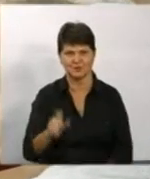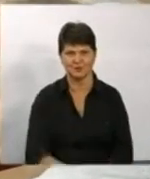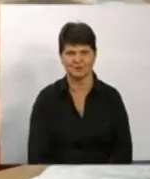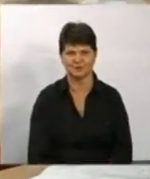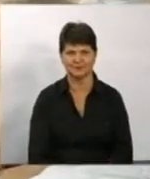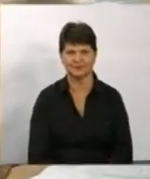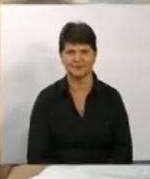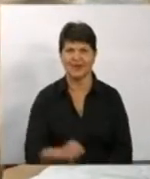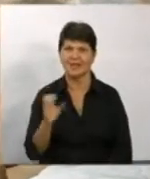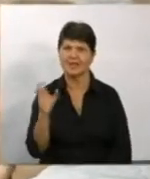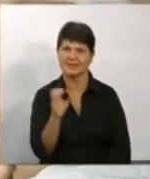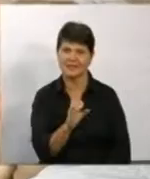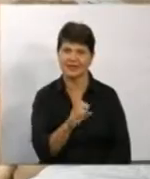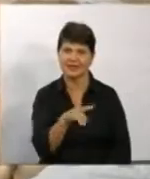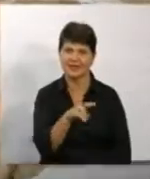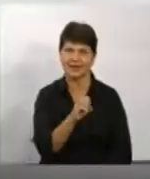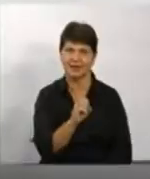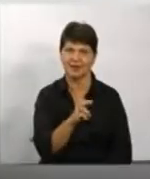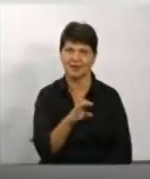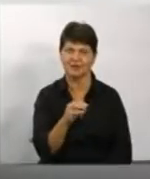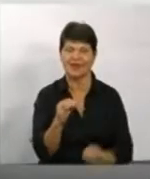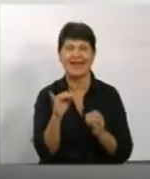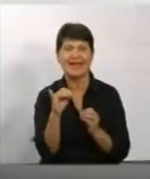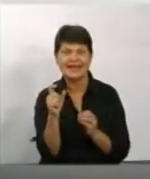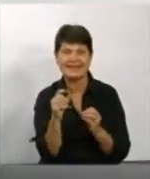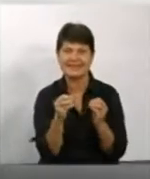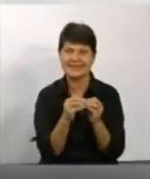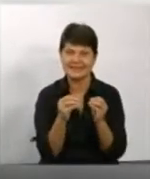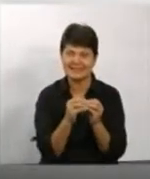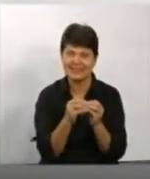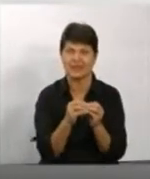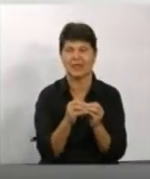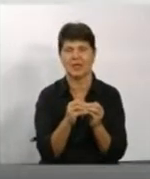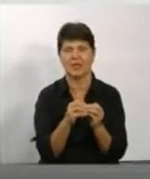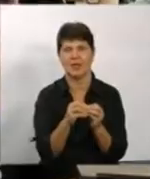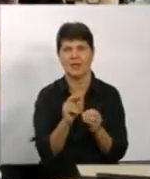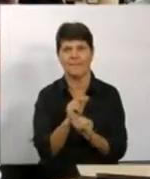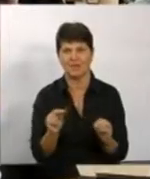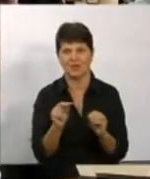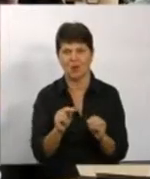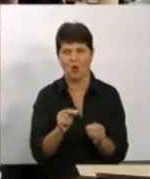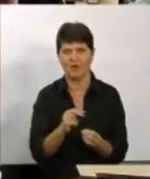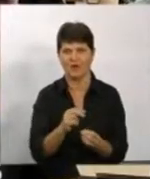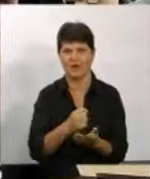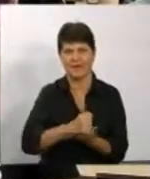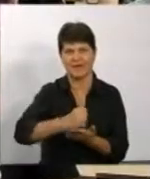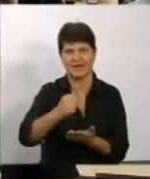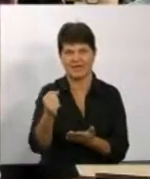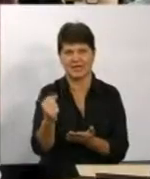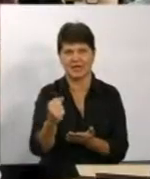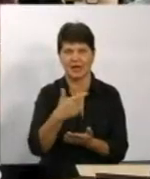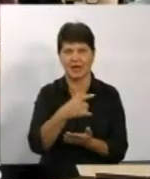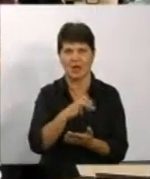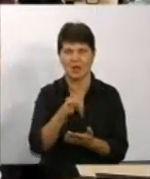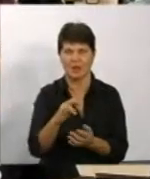Сергій Петрович – один із десяти педагогів, претендентів на головний приз – Global Teacher Prize Ukraine. Він викладає